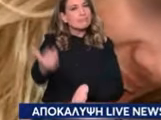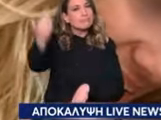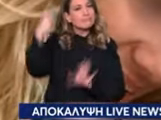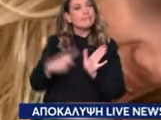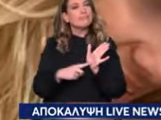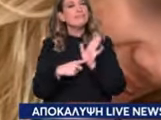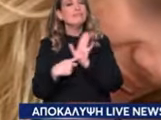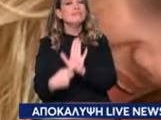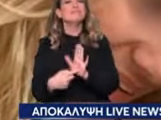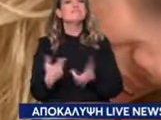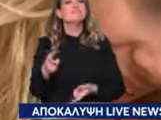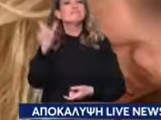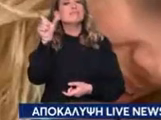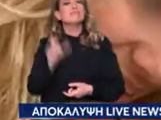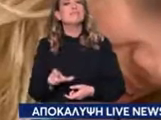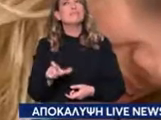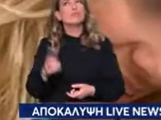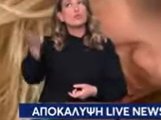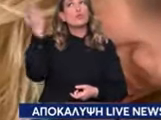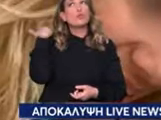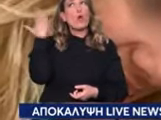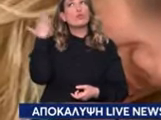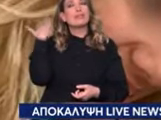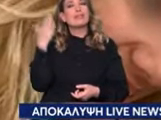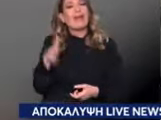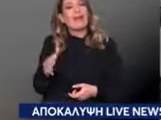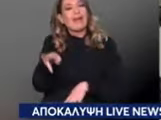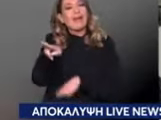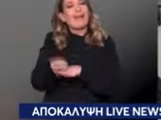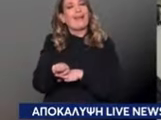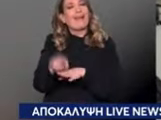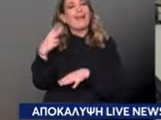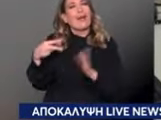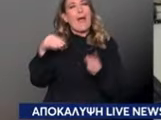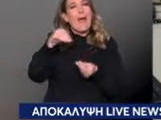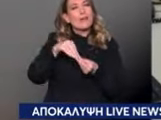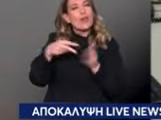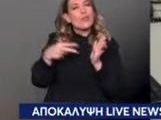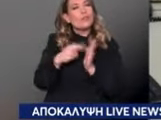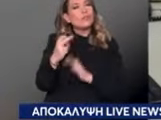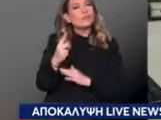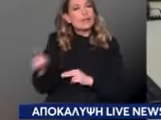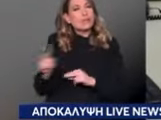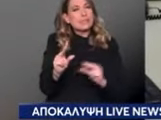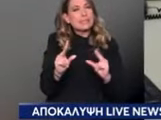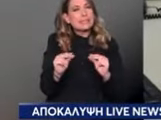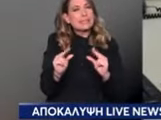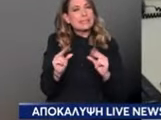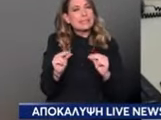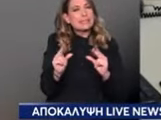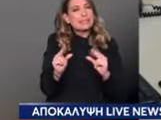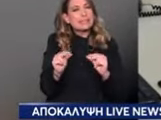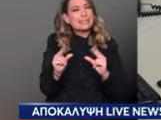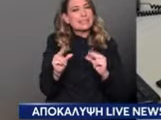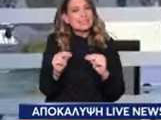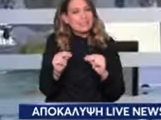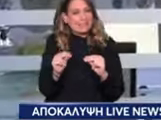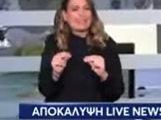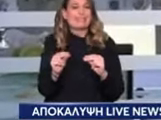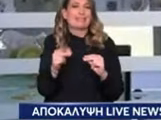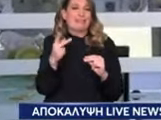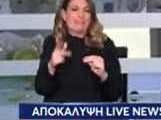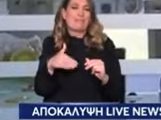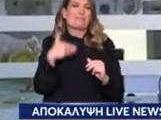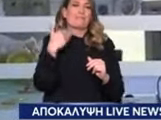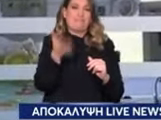Ηλιάδης πίσω στον Απρίλιο του 2021. Μια συζήτηση που έγινε με αφορμή τις κορνίζες που έχει ο κορυφαίος